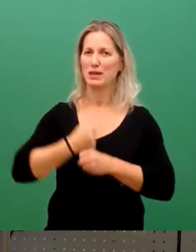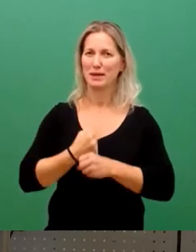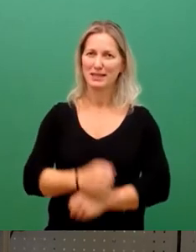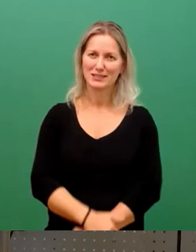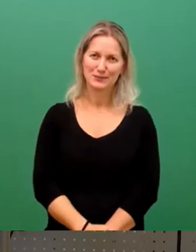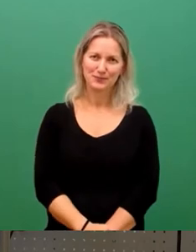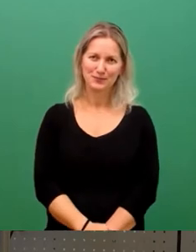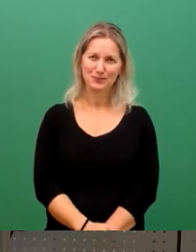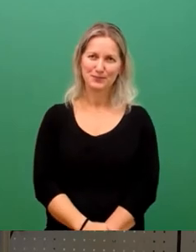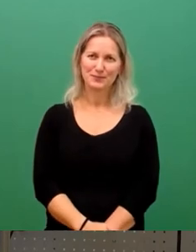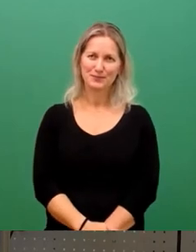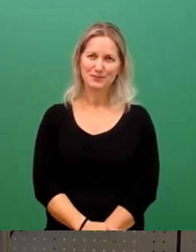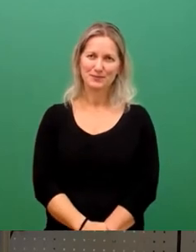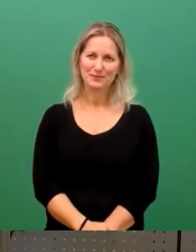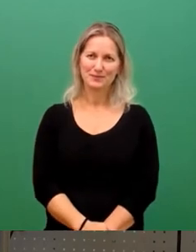Applaus